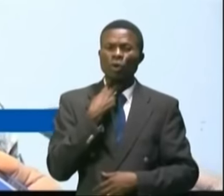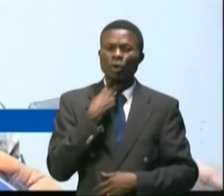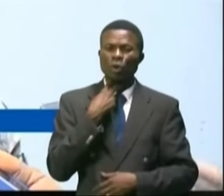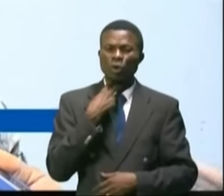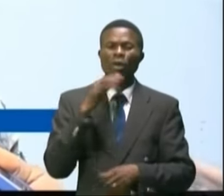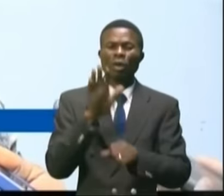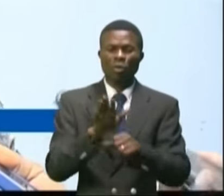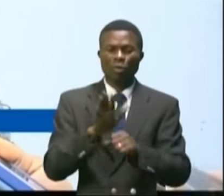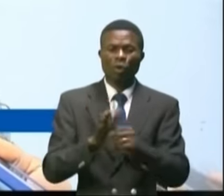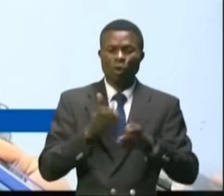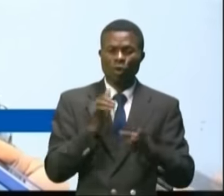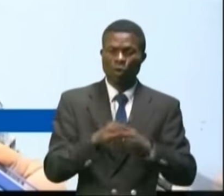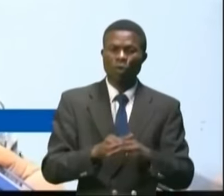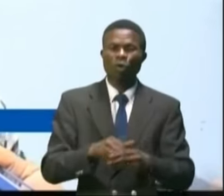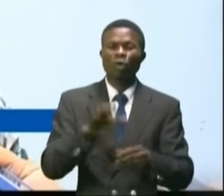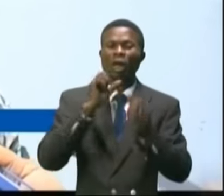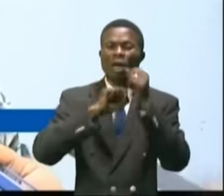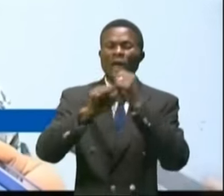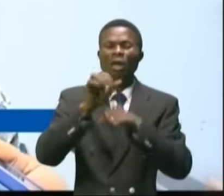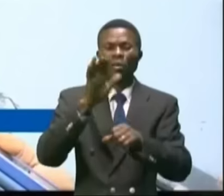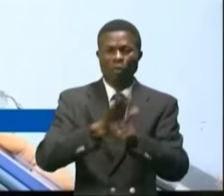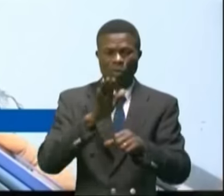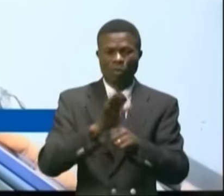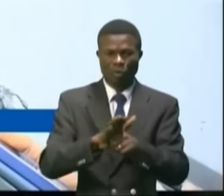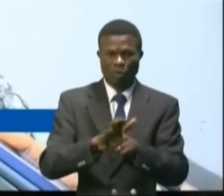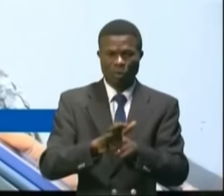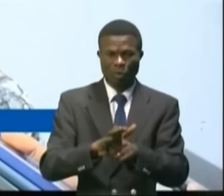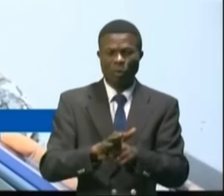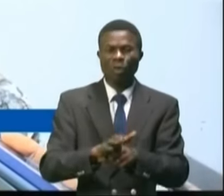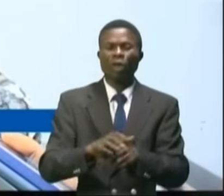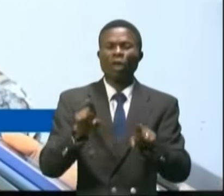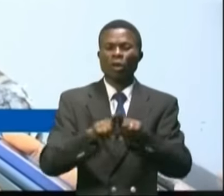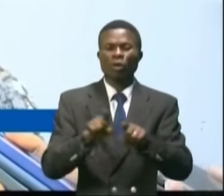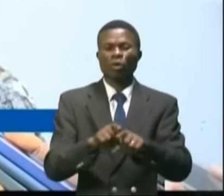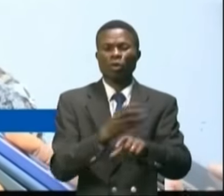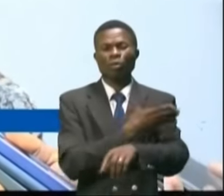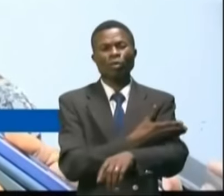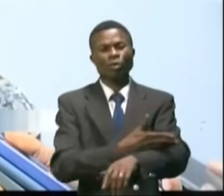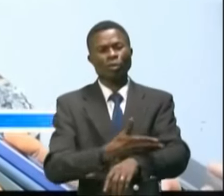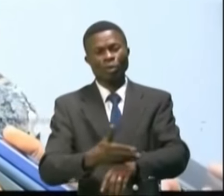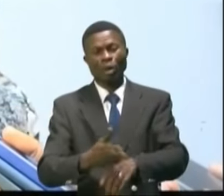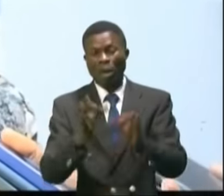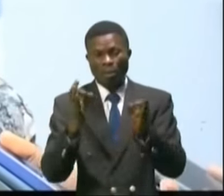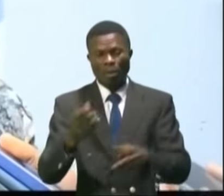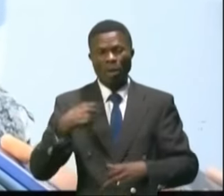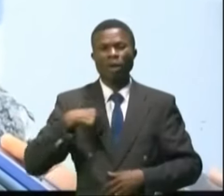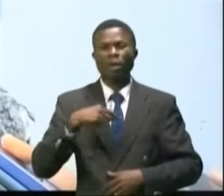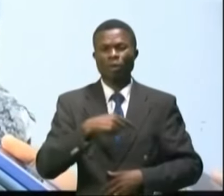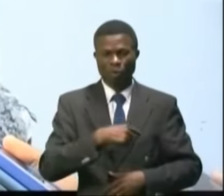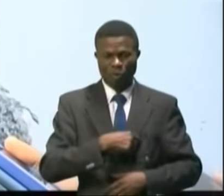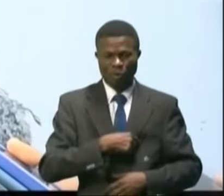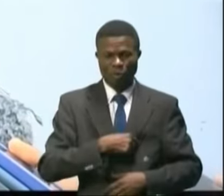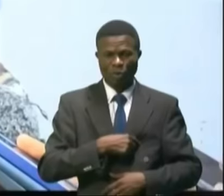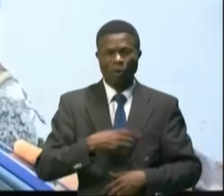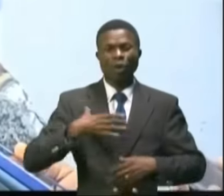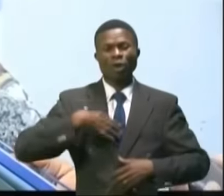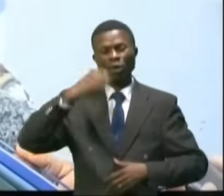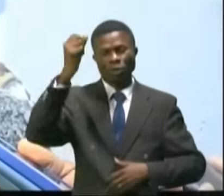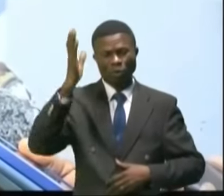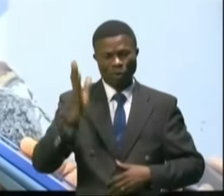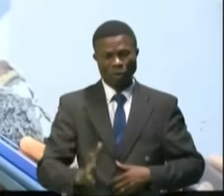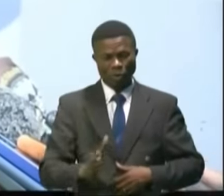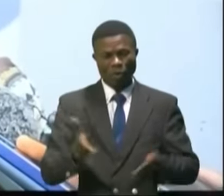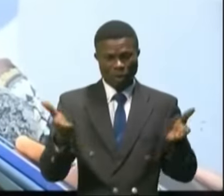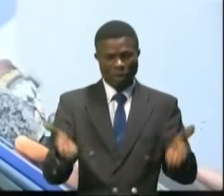érigés sur leur chemin, beaucoup sont en train de faire comme des pas en arrière. Or, pour nous, ce sont des pionnières. Nous